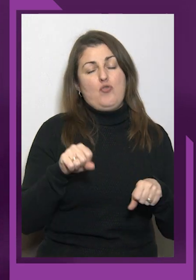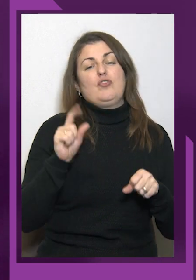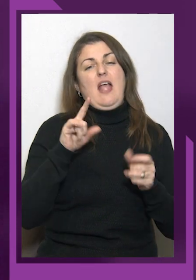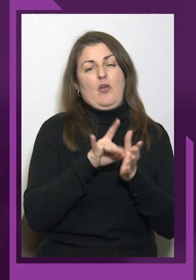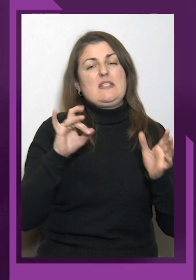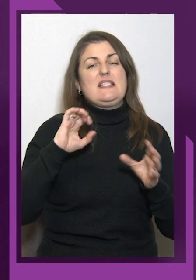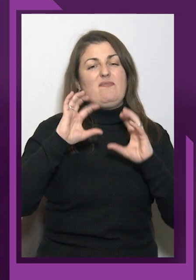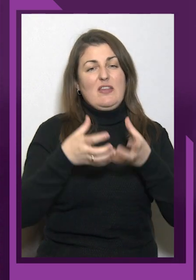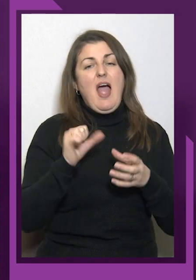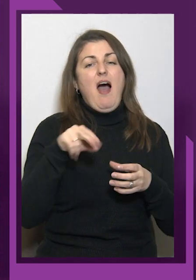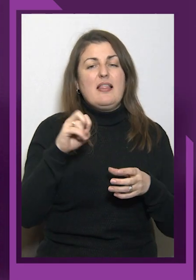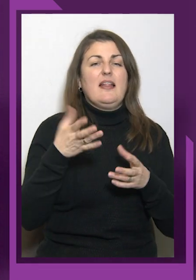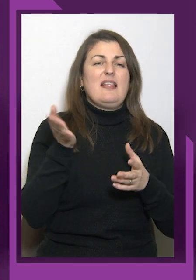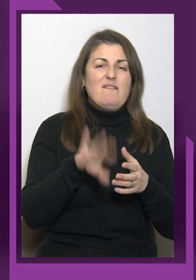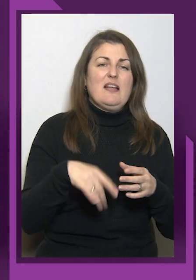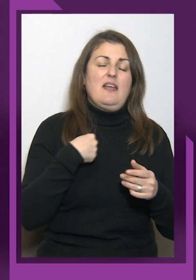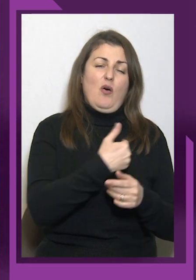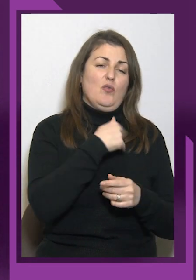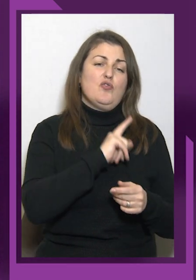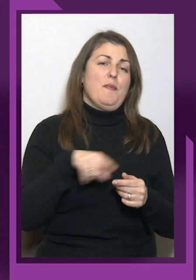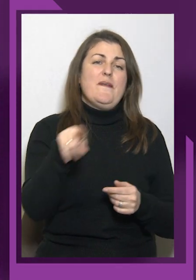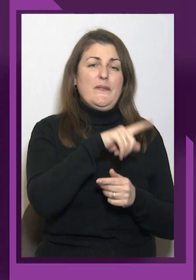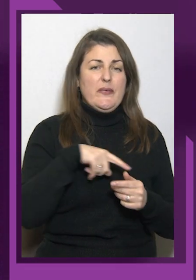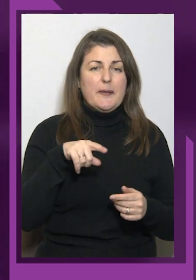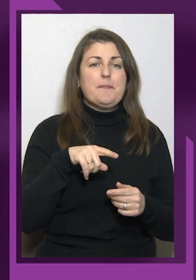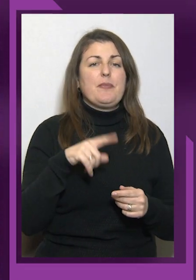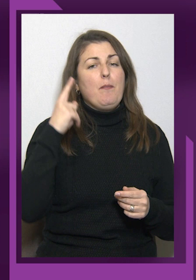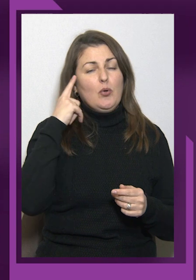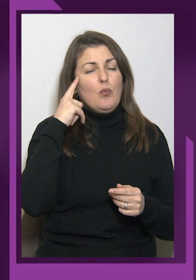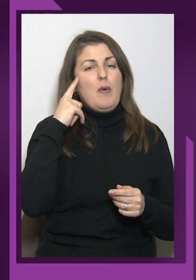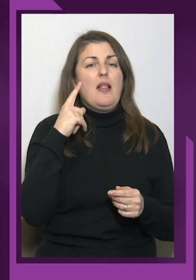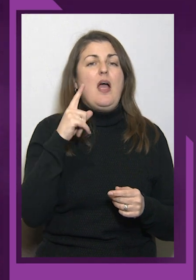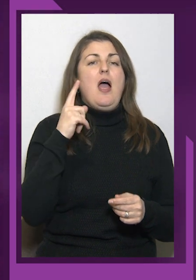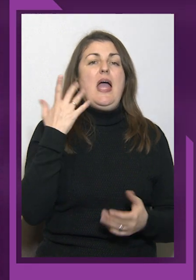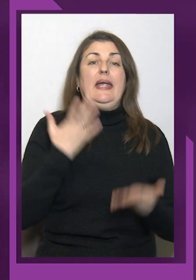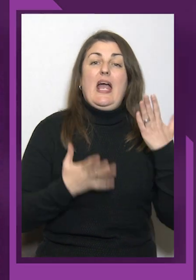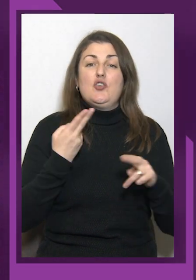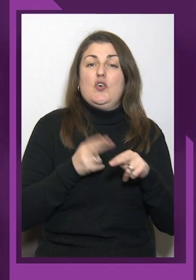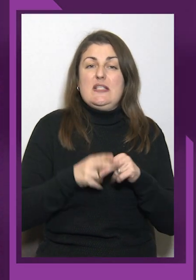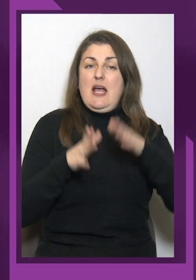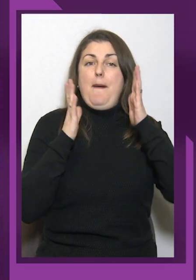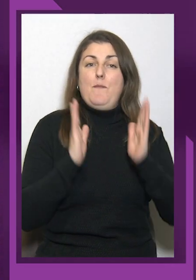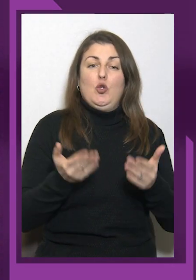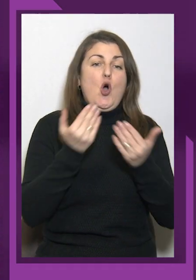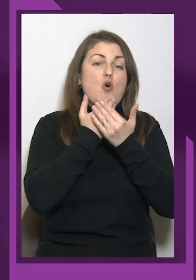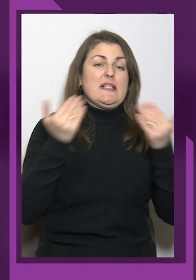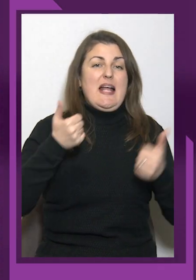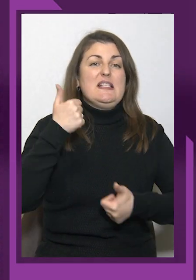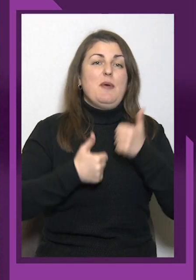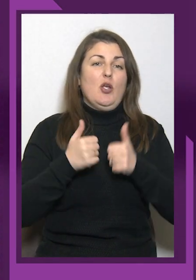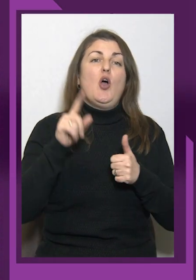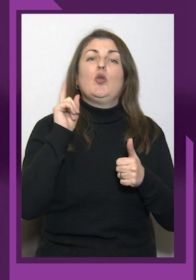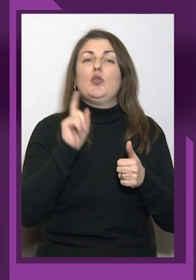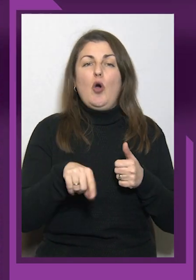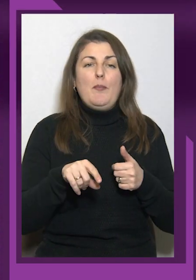подумали, якщо це буде останнє змагання, тому Наталя Олійник зі тренером,